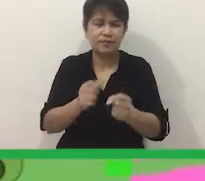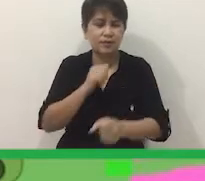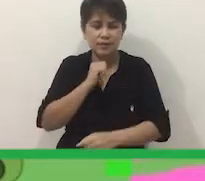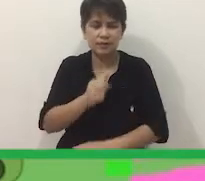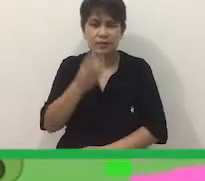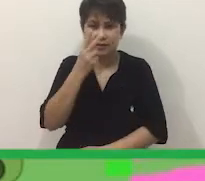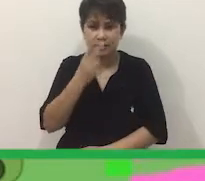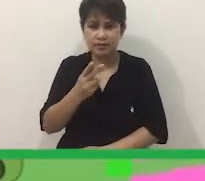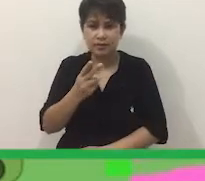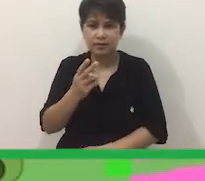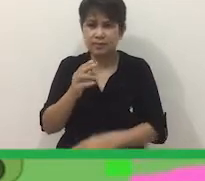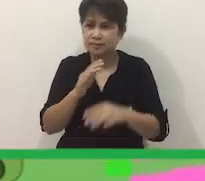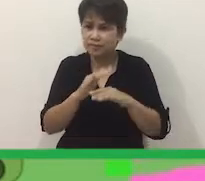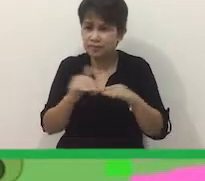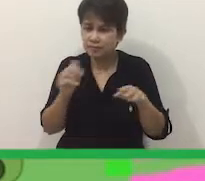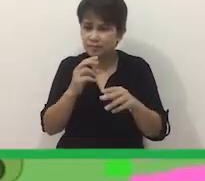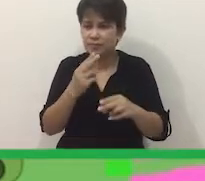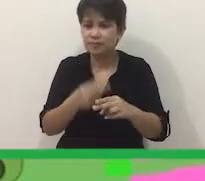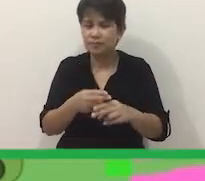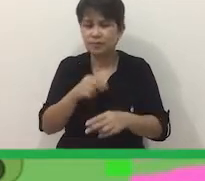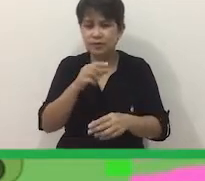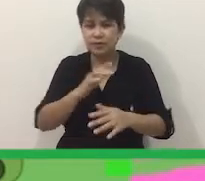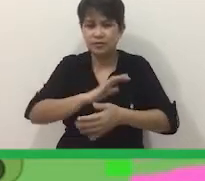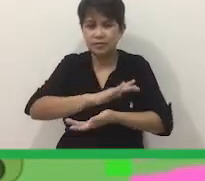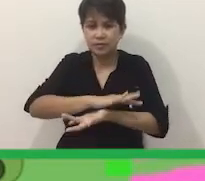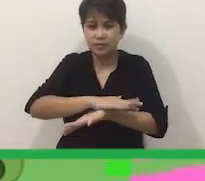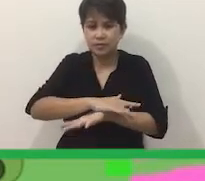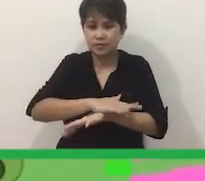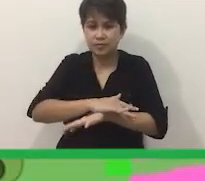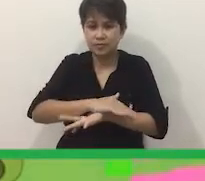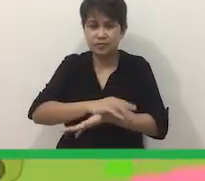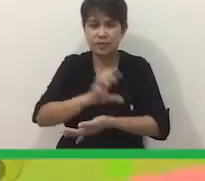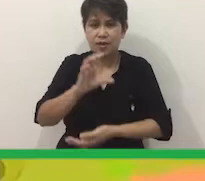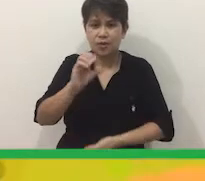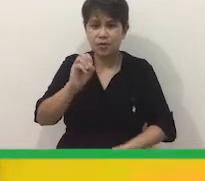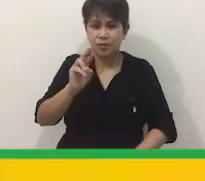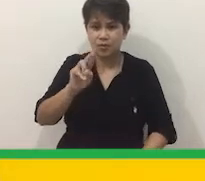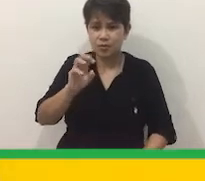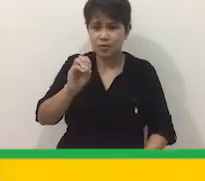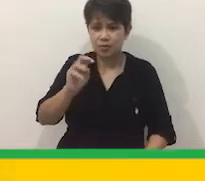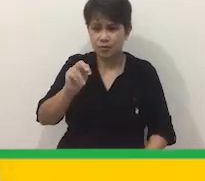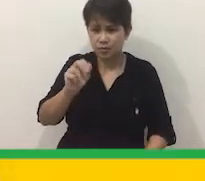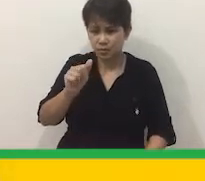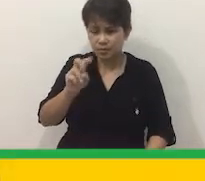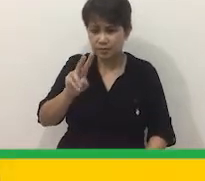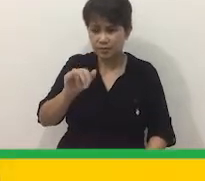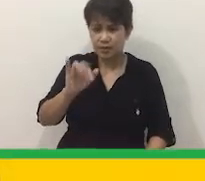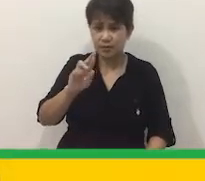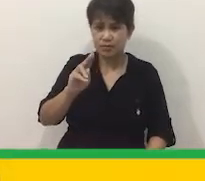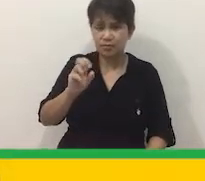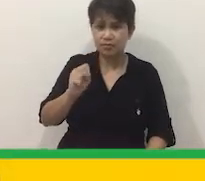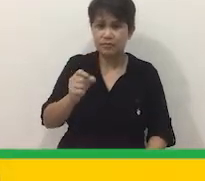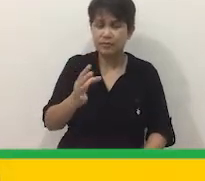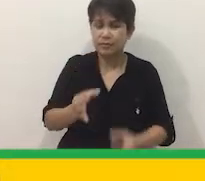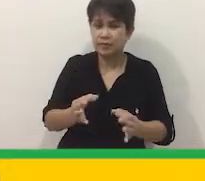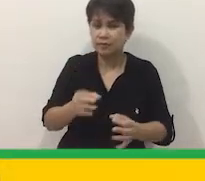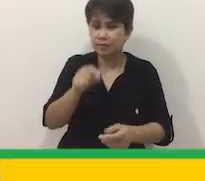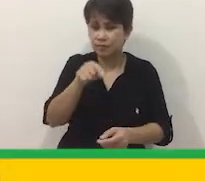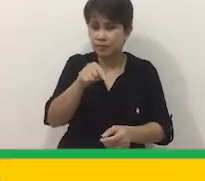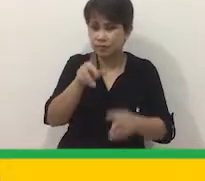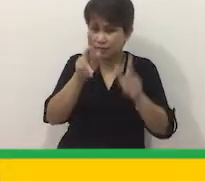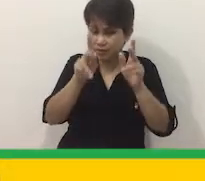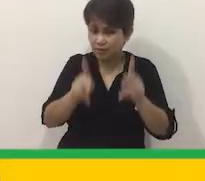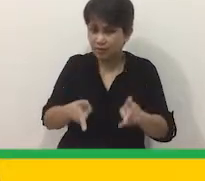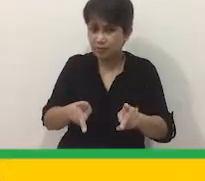Coronavirus Ang tawag Sa virus Na ito Kapag mayroong Virus na ito